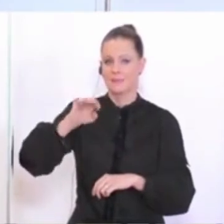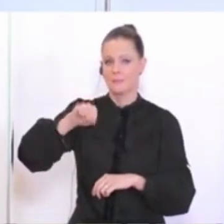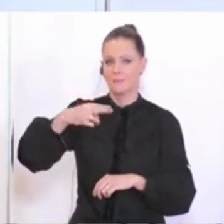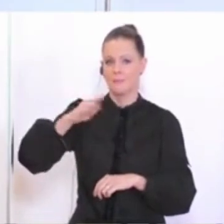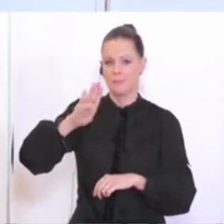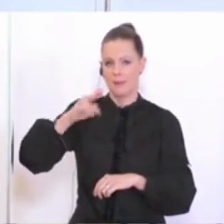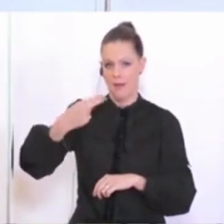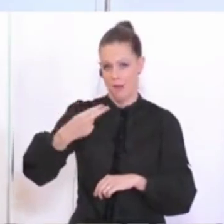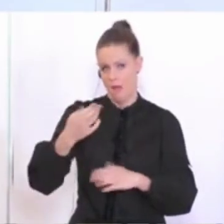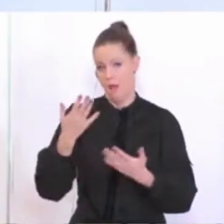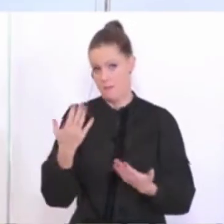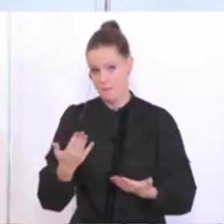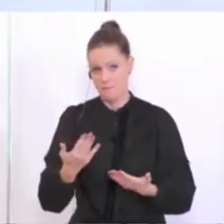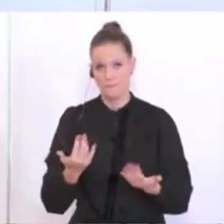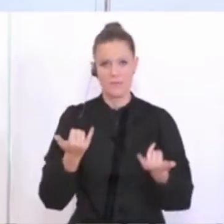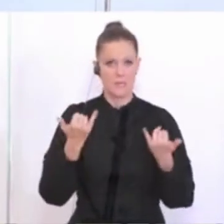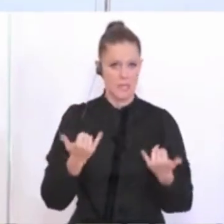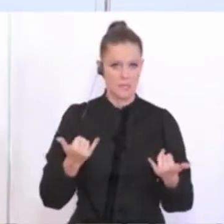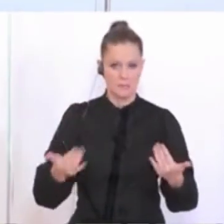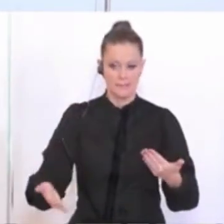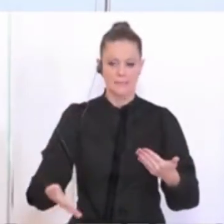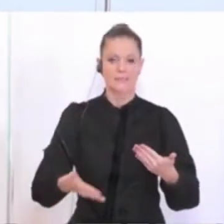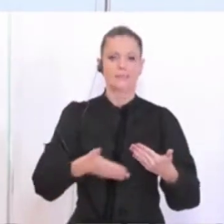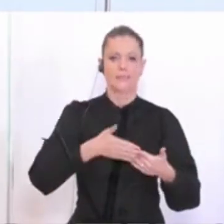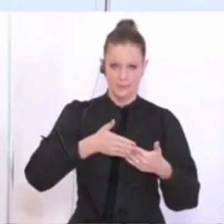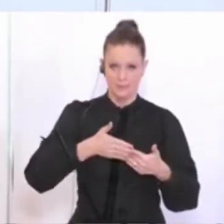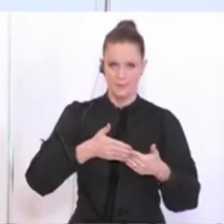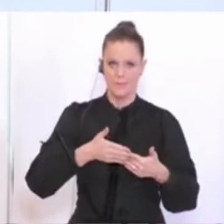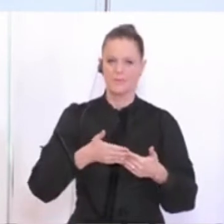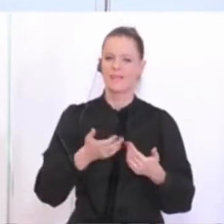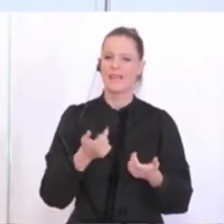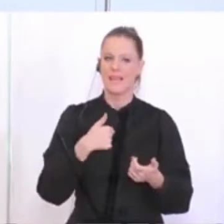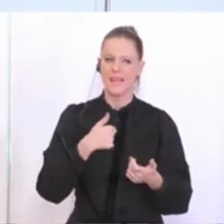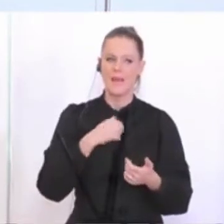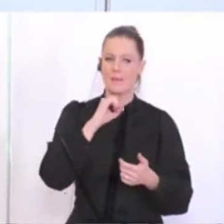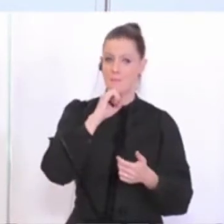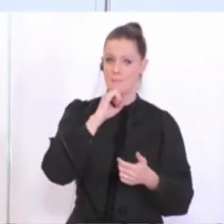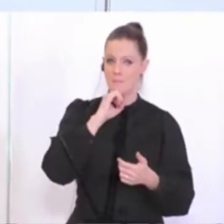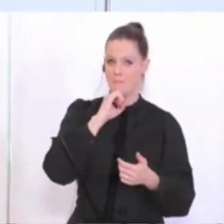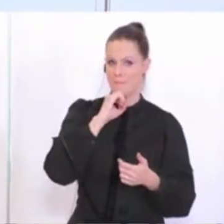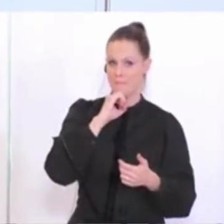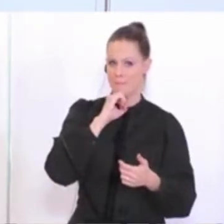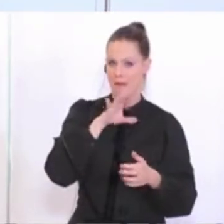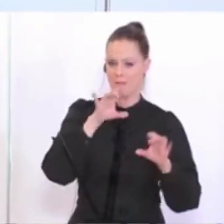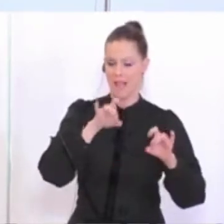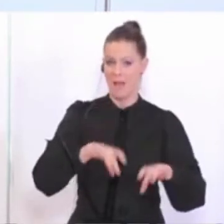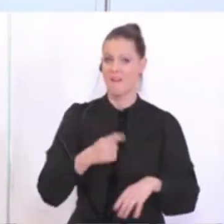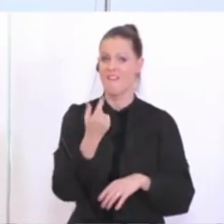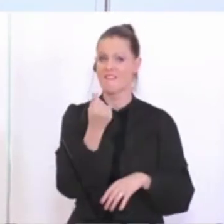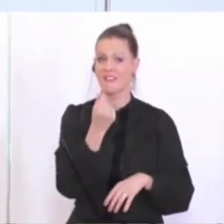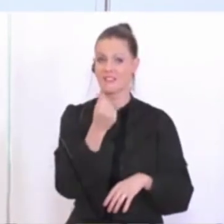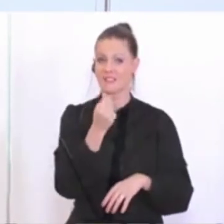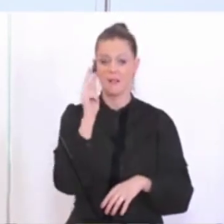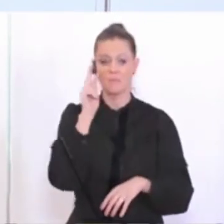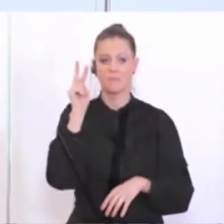bin ich tatsächlich zum Schluss gekommen und wollte nicht unerwähnt lassen, dass wir auch die finanziellen Perspektiven